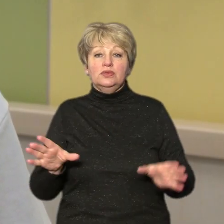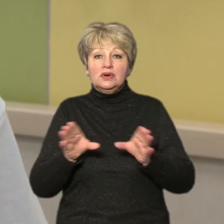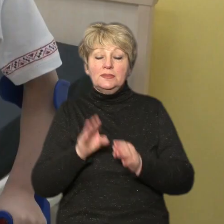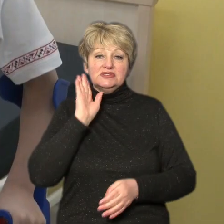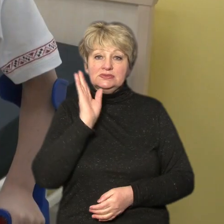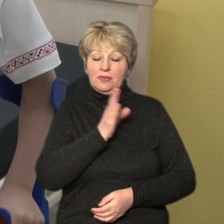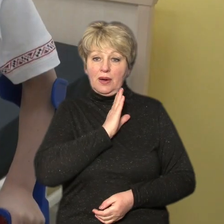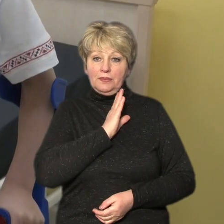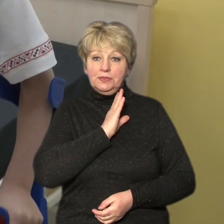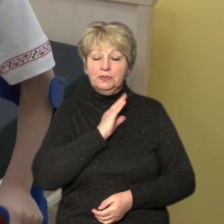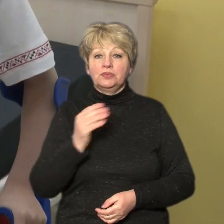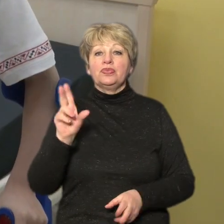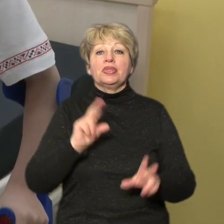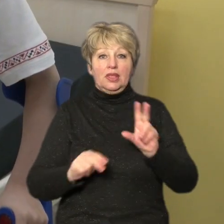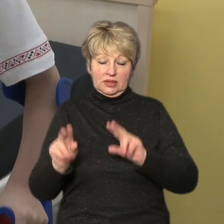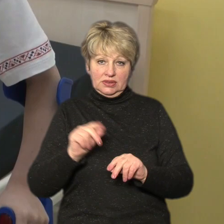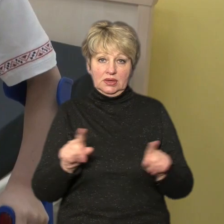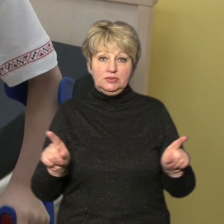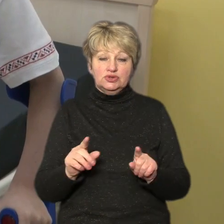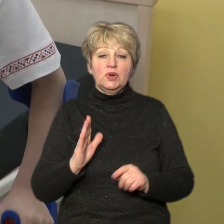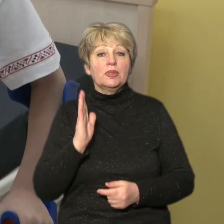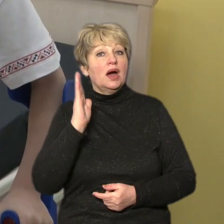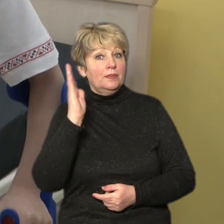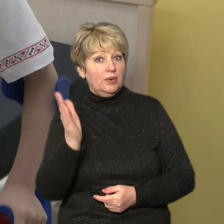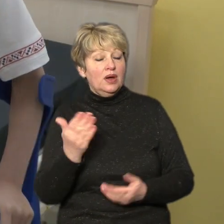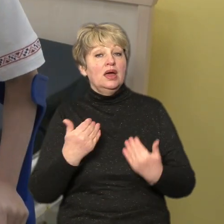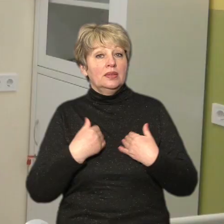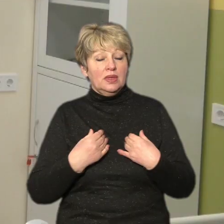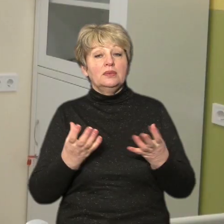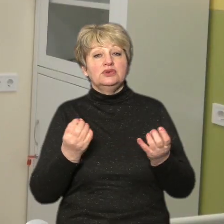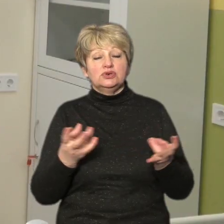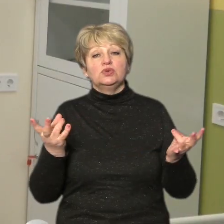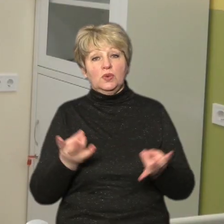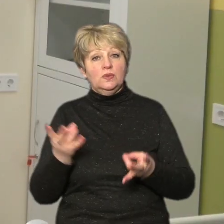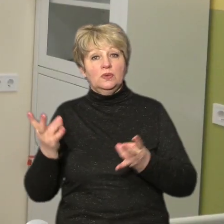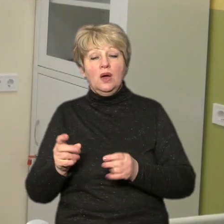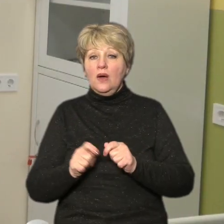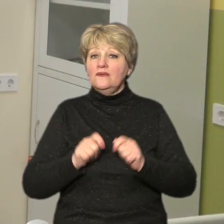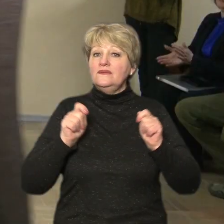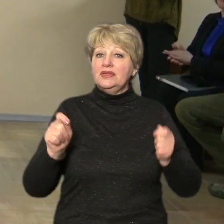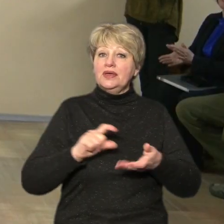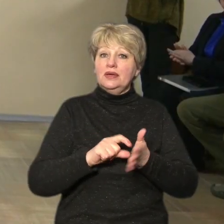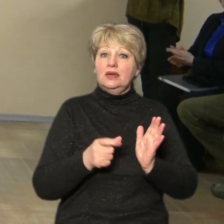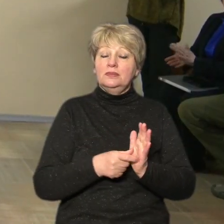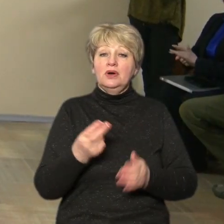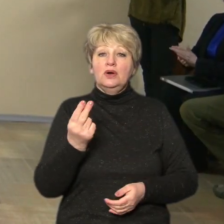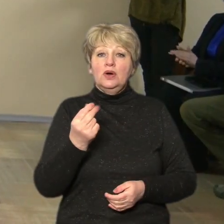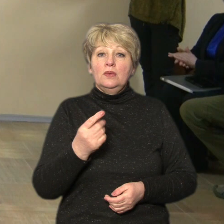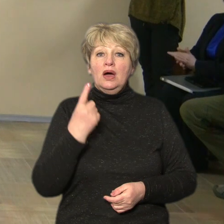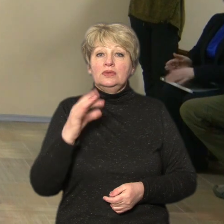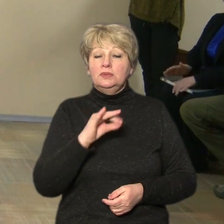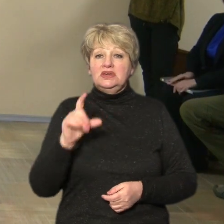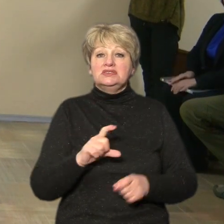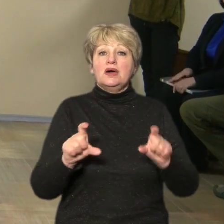Наталею. Надімося, на будущее в нас ще потрібне і потрібне. Відкрили палати коштами одного із супермаркетів та